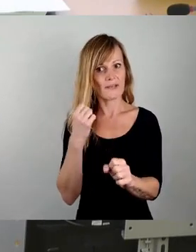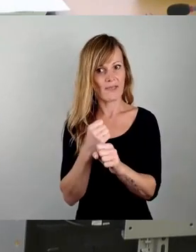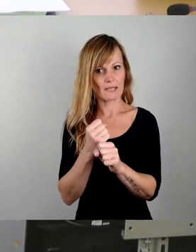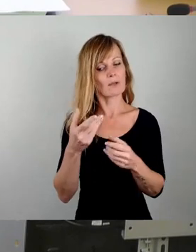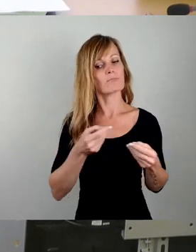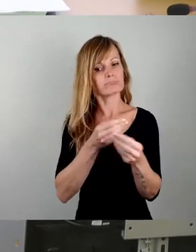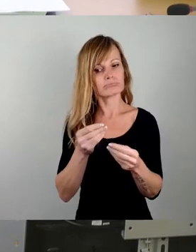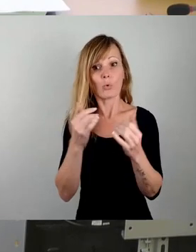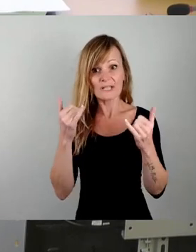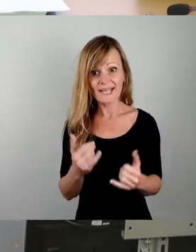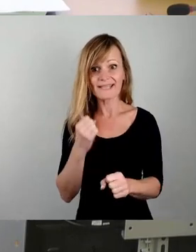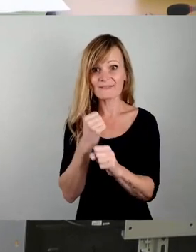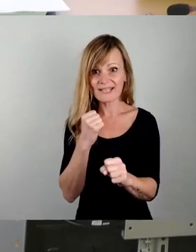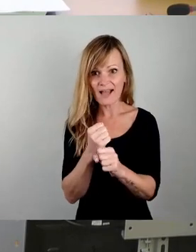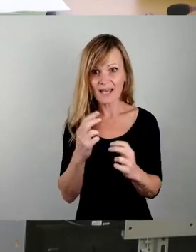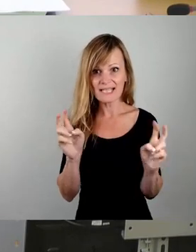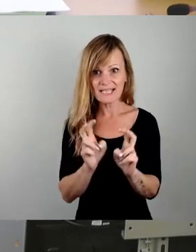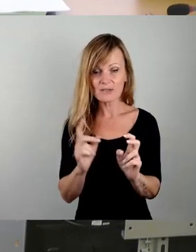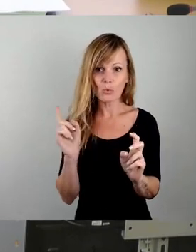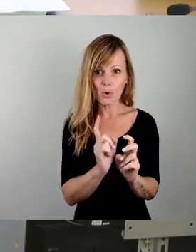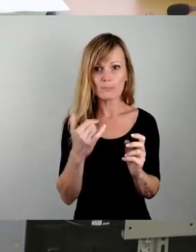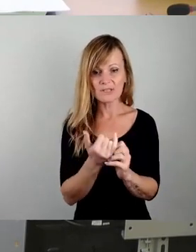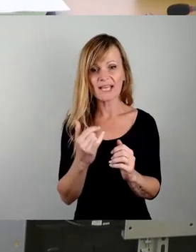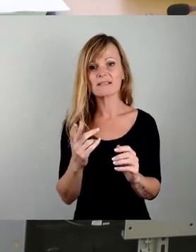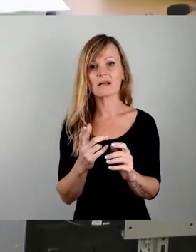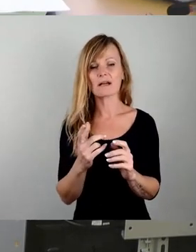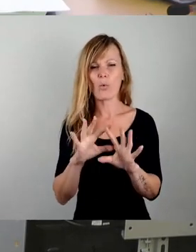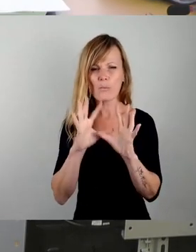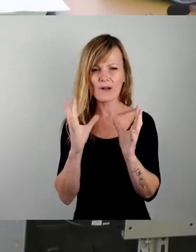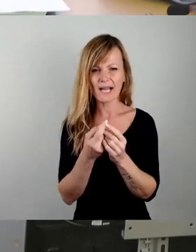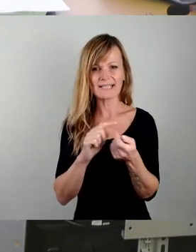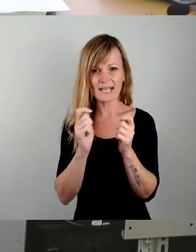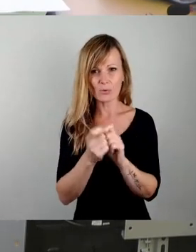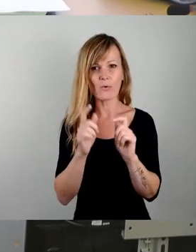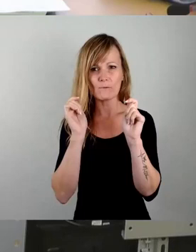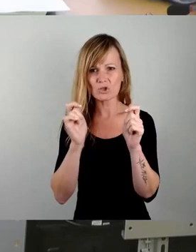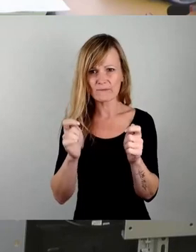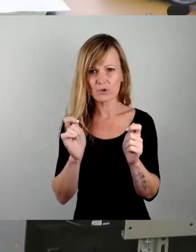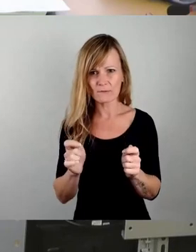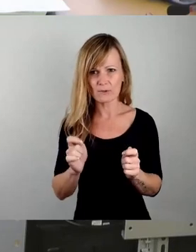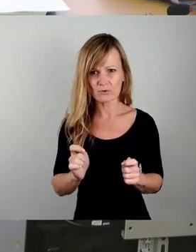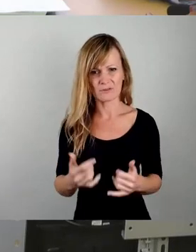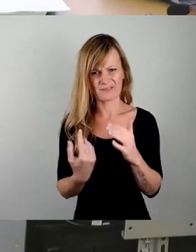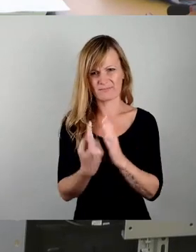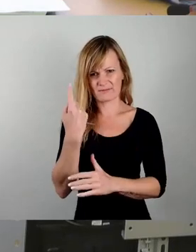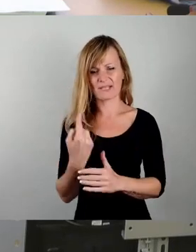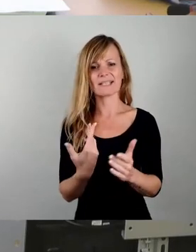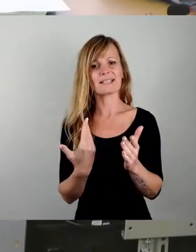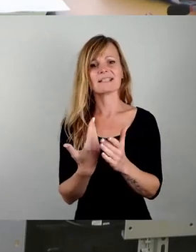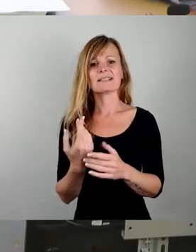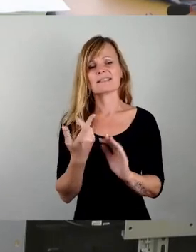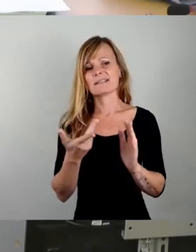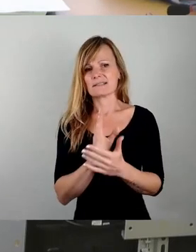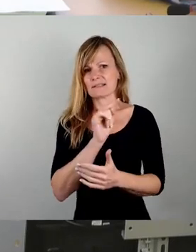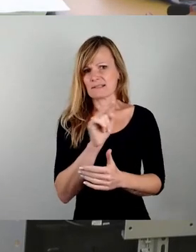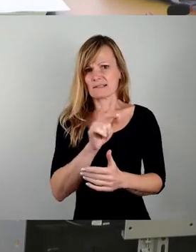kommt und nochmal umfangreiche Änderungen vorschlägt. Ich will das aber nicht übergehen, deswegen bitte ich den Baubürgermeister darauf nochmal kurz Stellung zu nehmen. Aus unserer